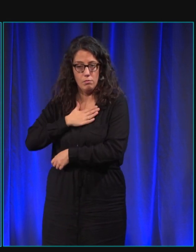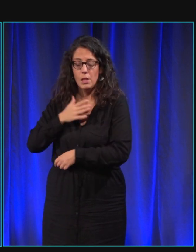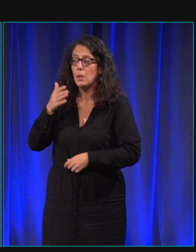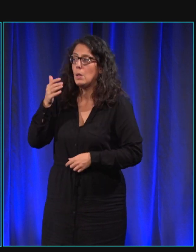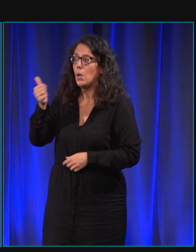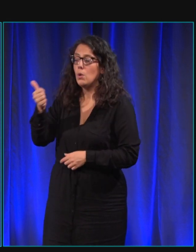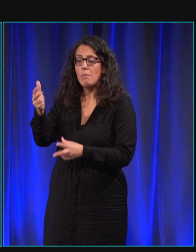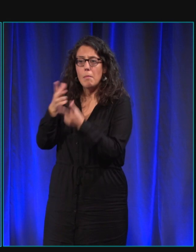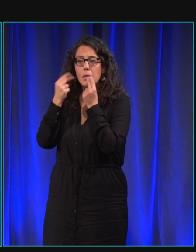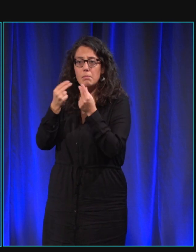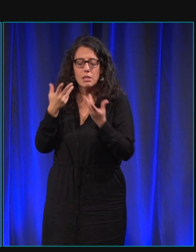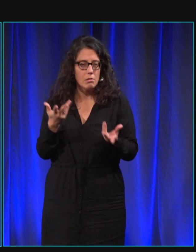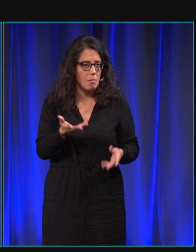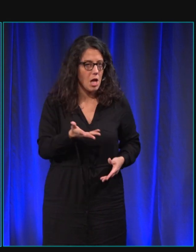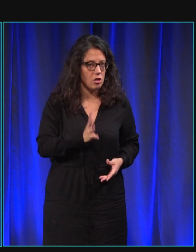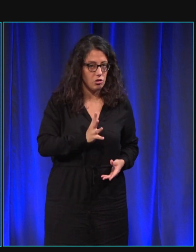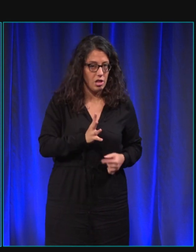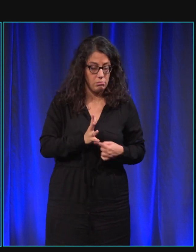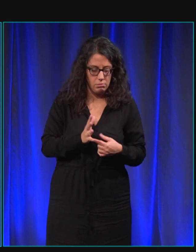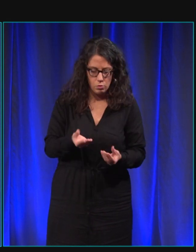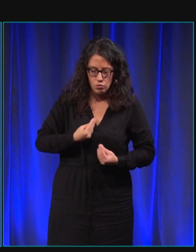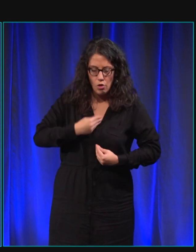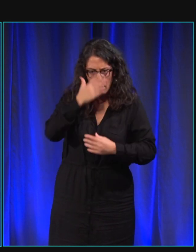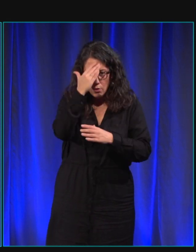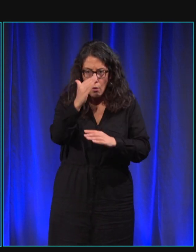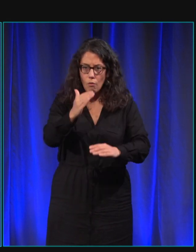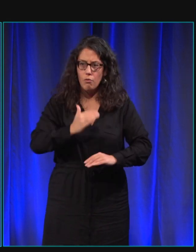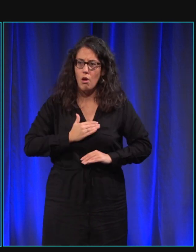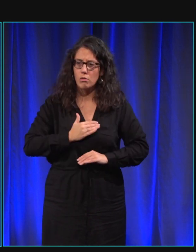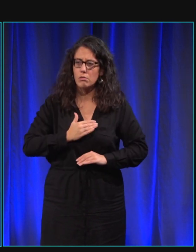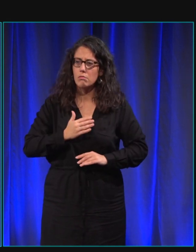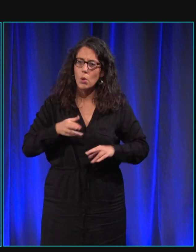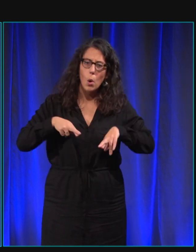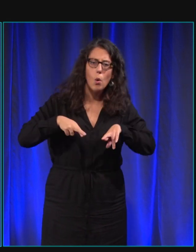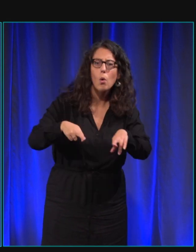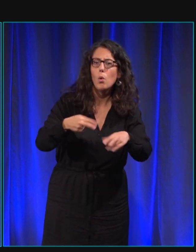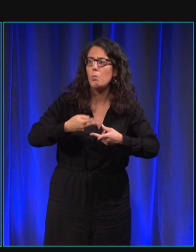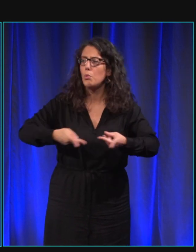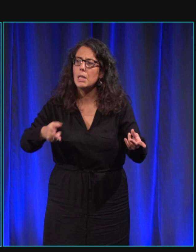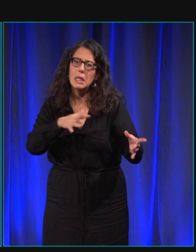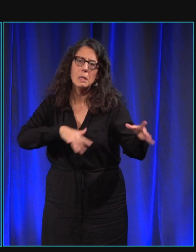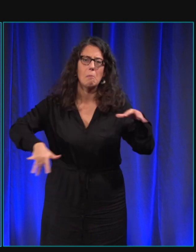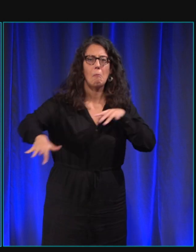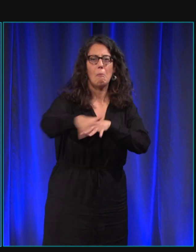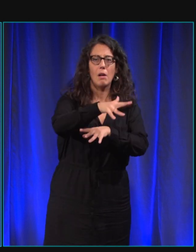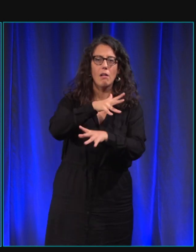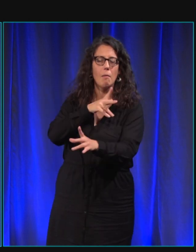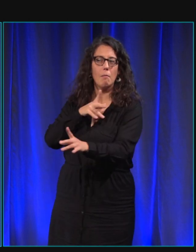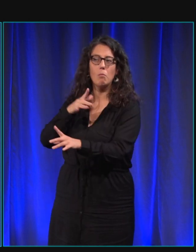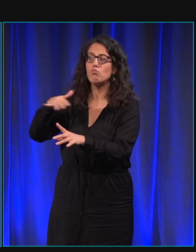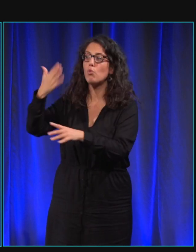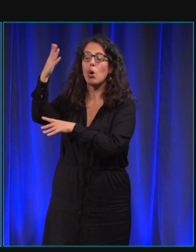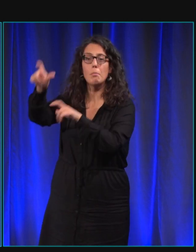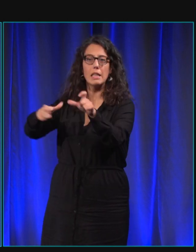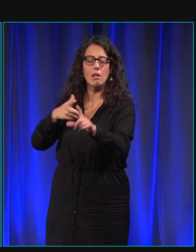chien finalement lui donnait confiance quand il était dans l'espace public pour aller vers les autres est-ce que le